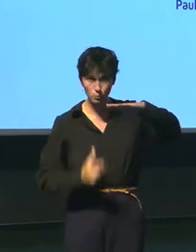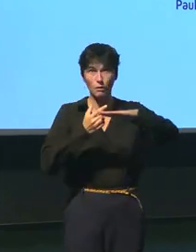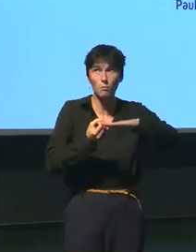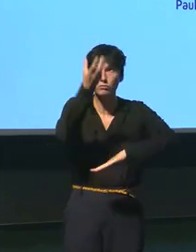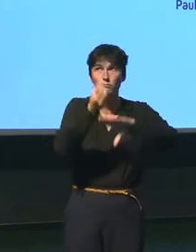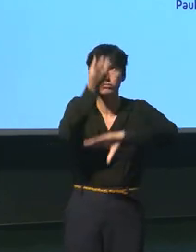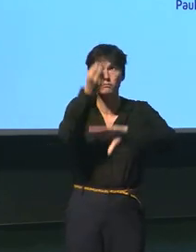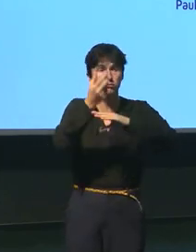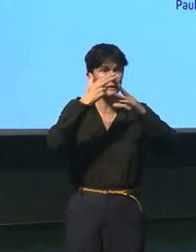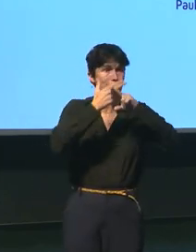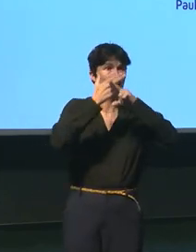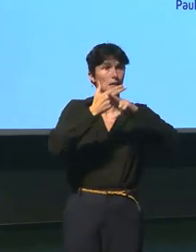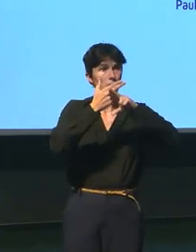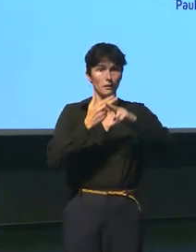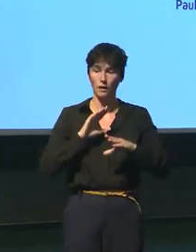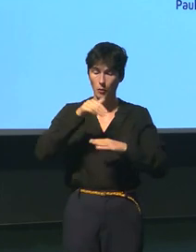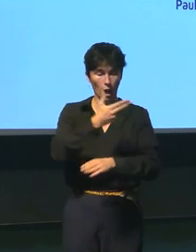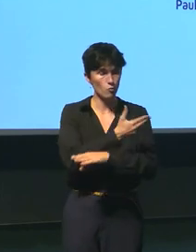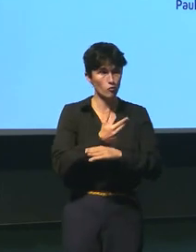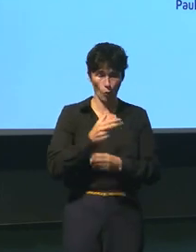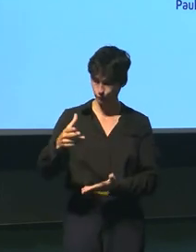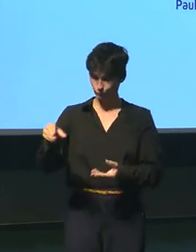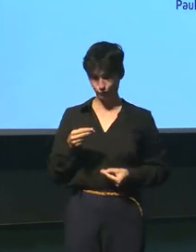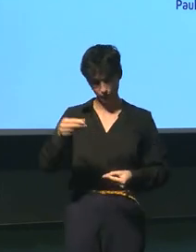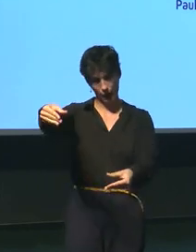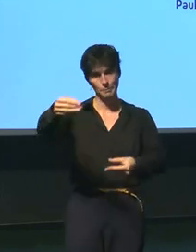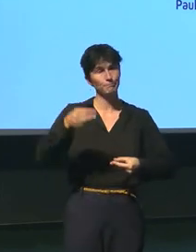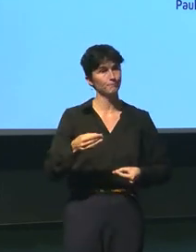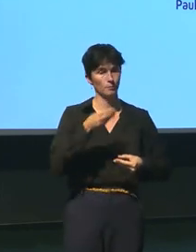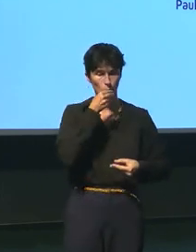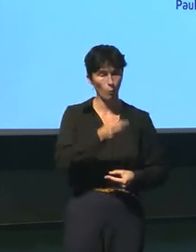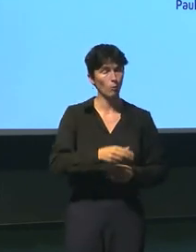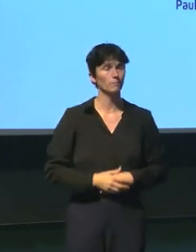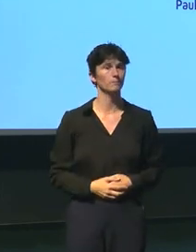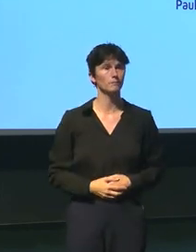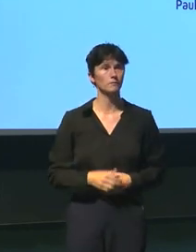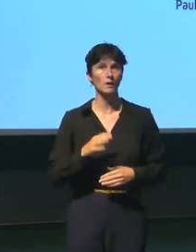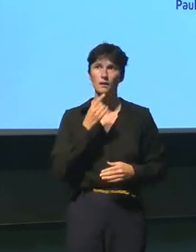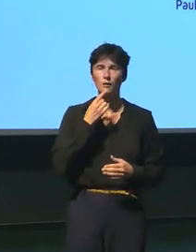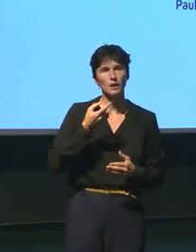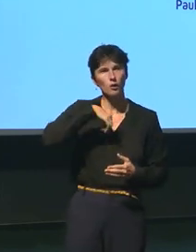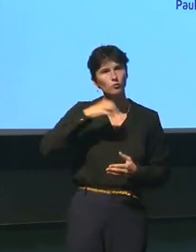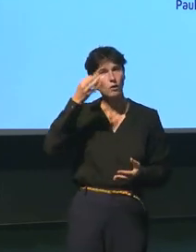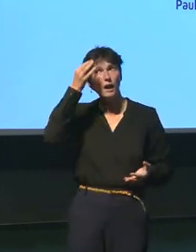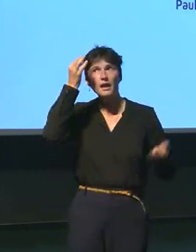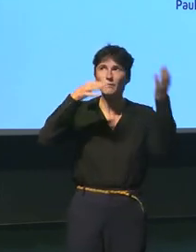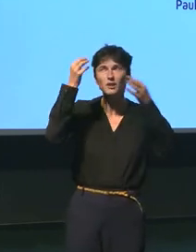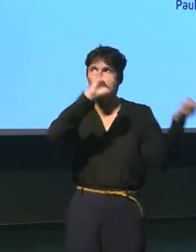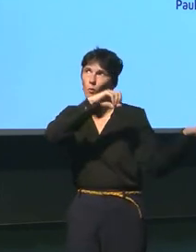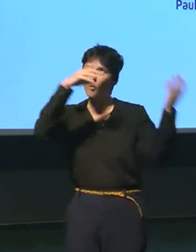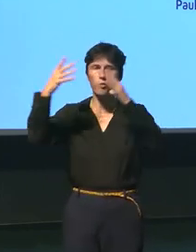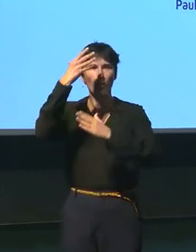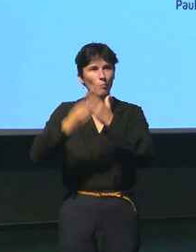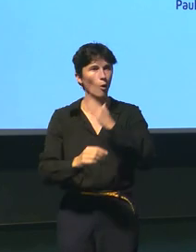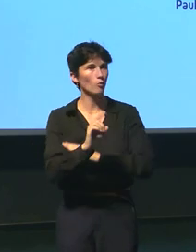et on les reçoit sur le bureau enfin je simplifie un peu mais donc en fait on n'est pas du tout en défaut l'imagination ça je crois pas du tout donc